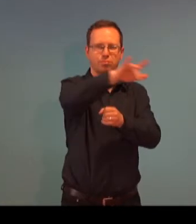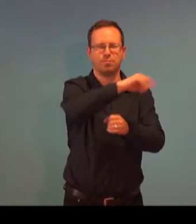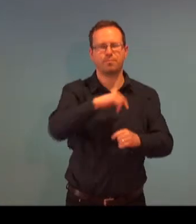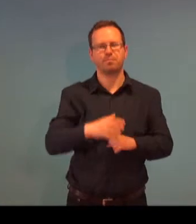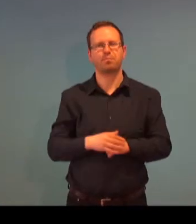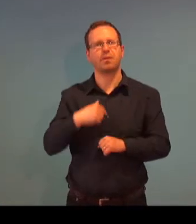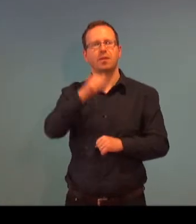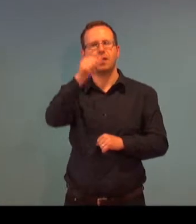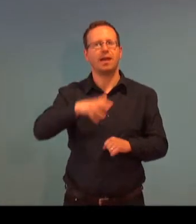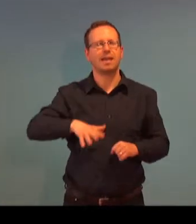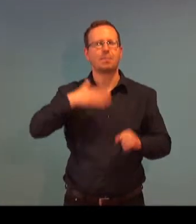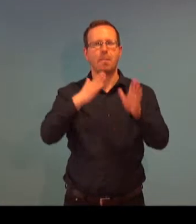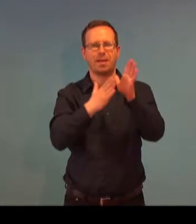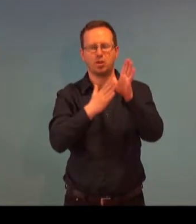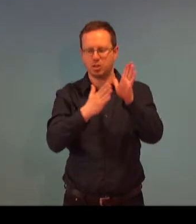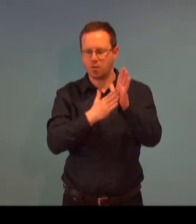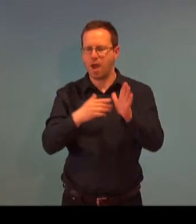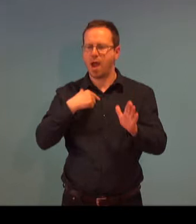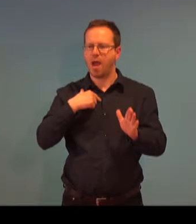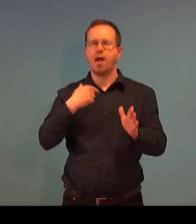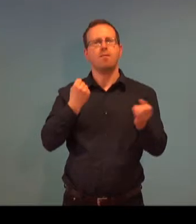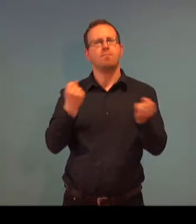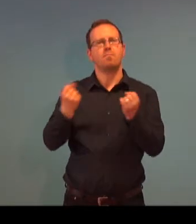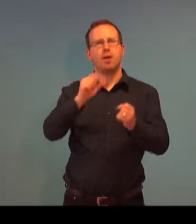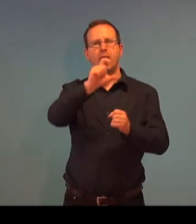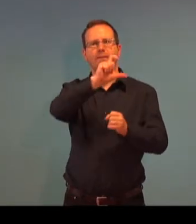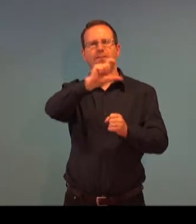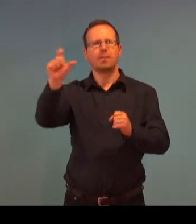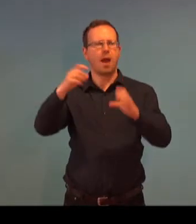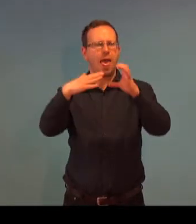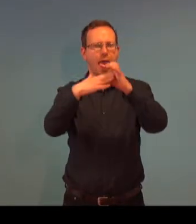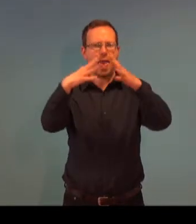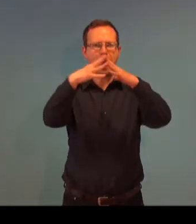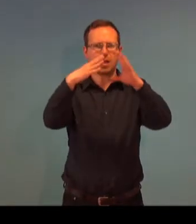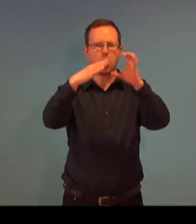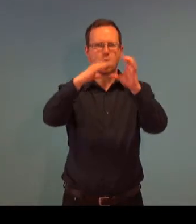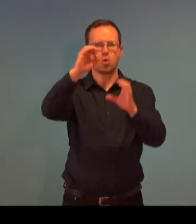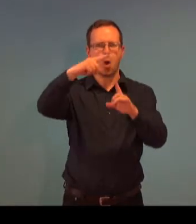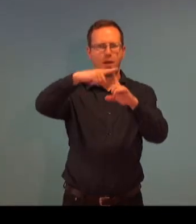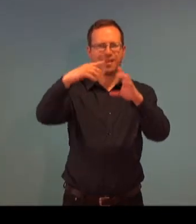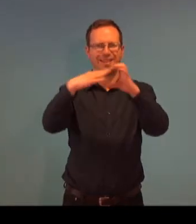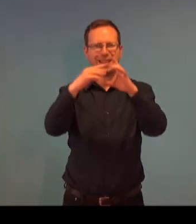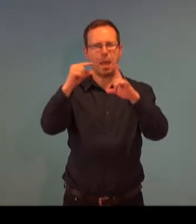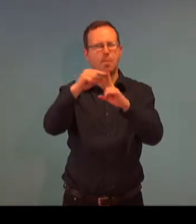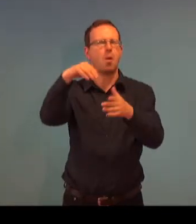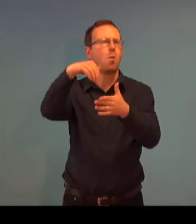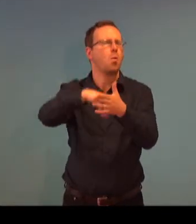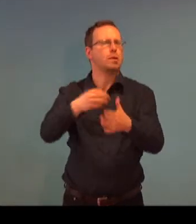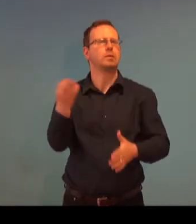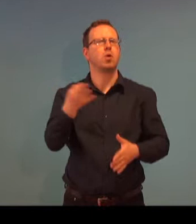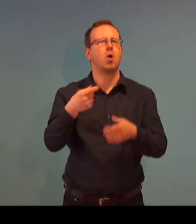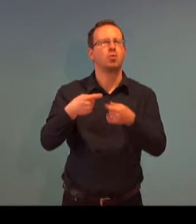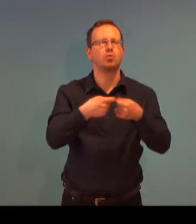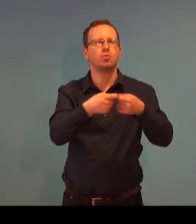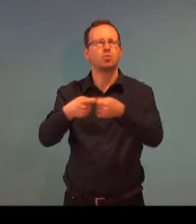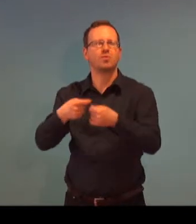Já se jmenuji Jarmá Menšíková a působím jako ředitelka vzdělávacího centra Ergoeduka, která provozuje